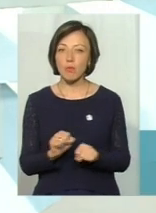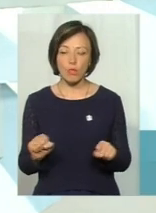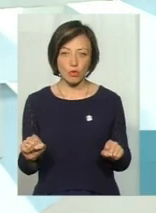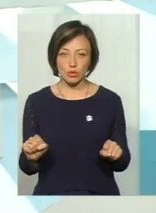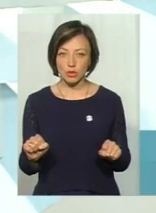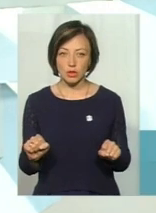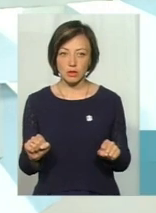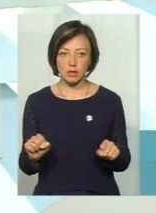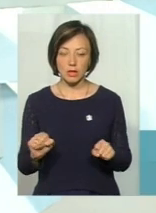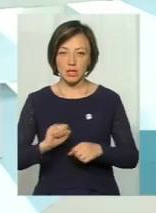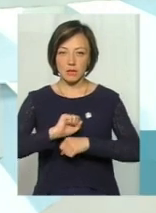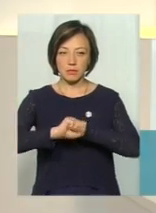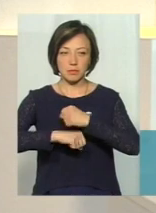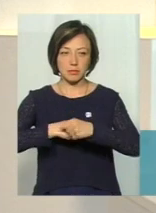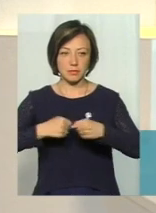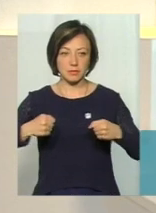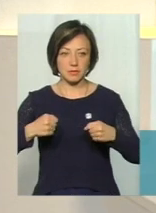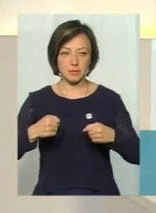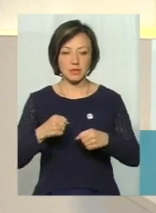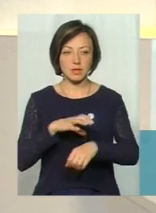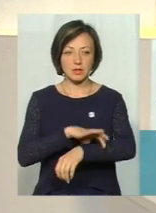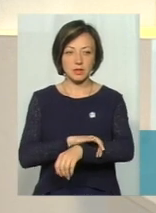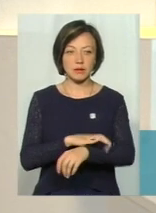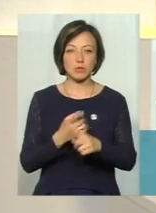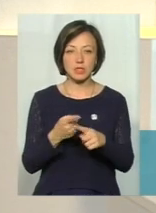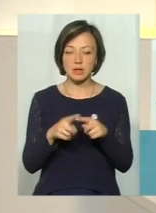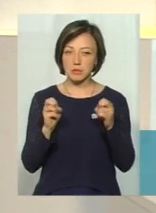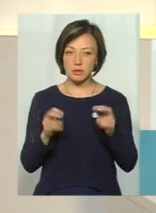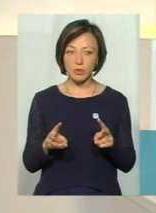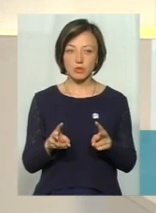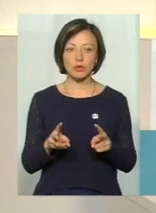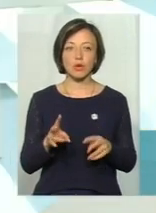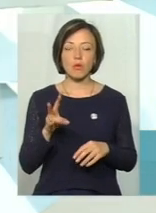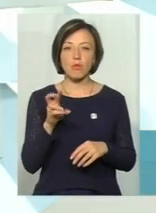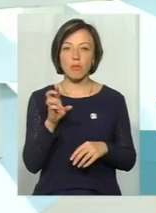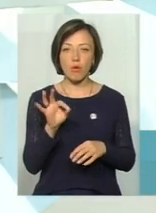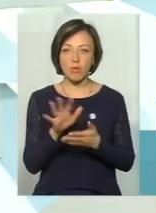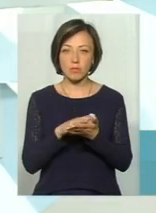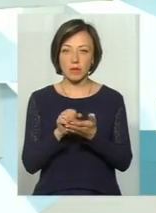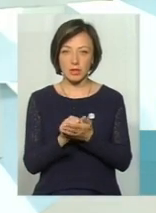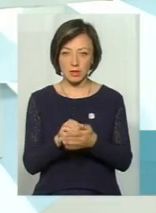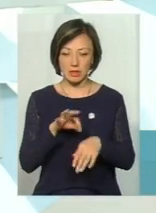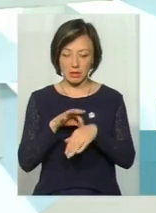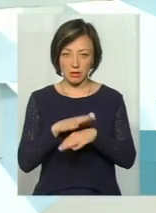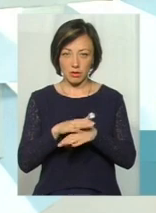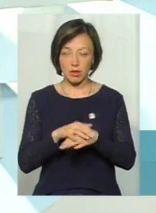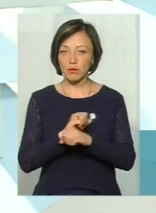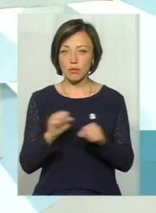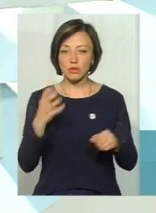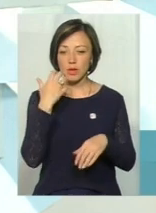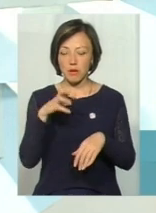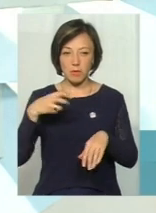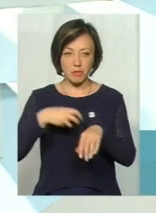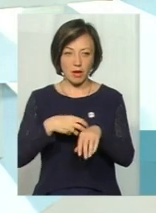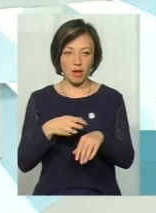накладати джугут, бо це небезпечно, тому що омертві тканини, не можна припікати